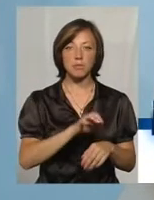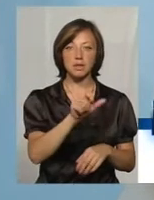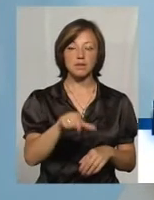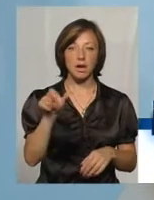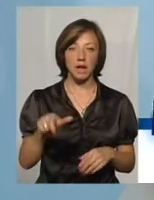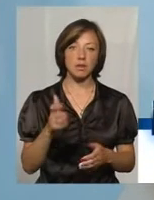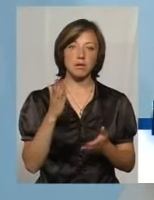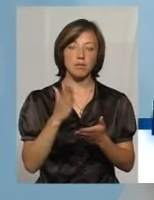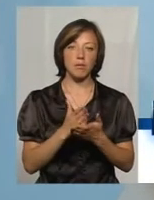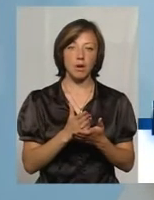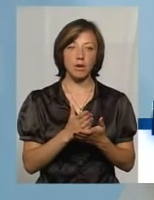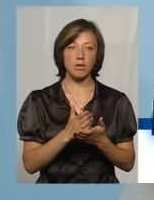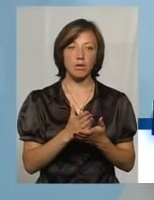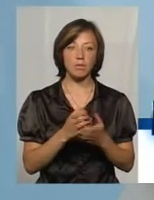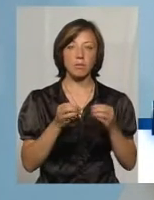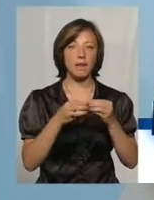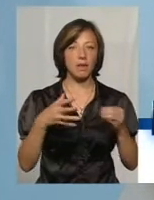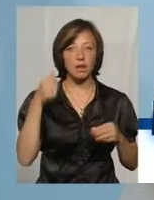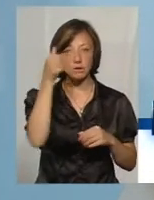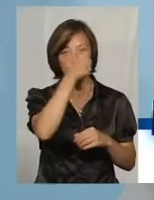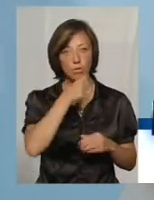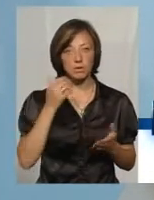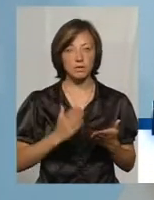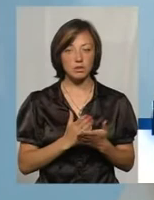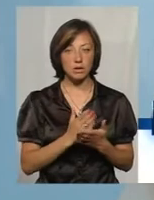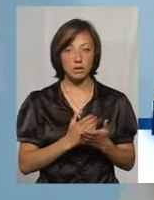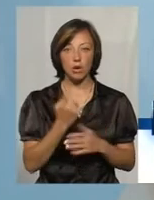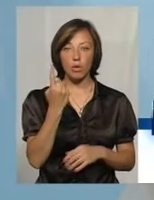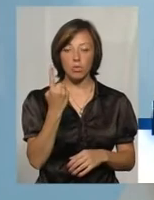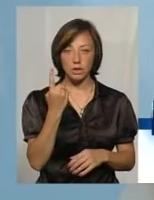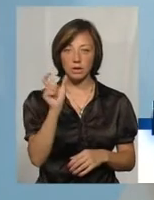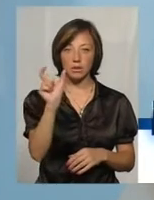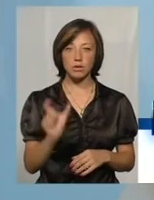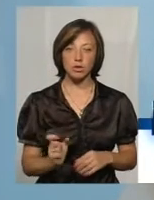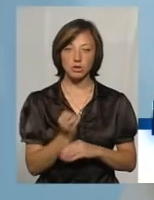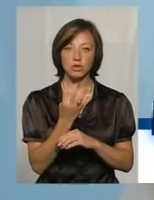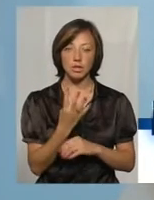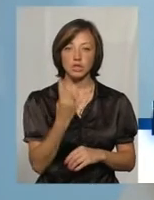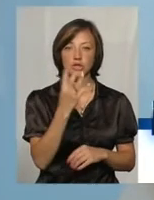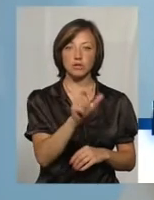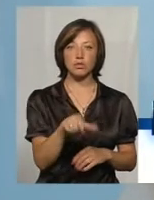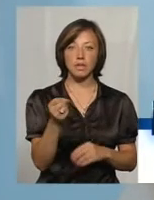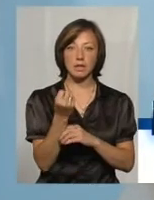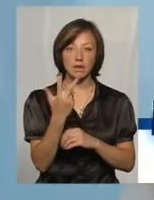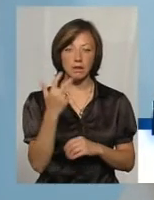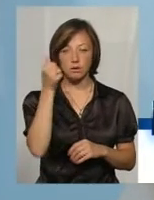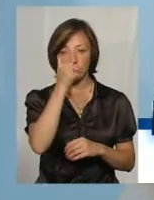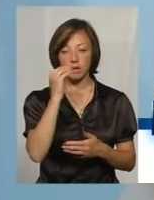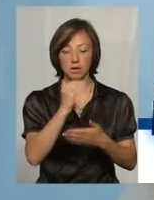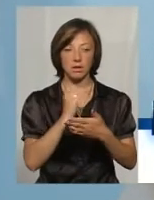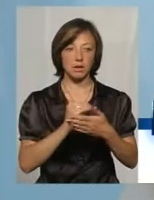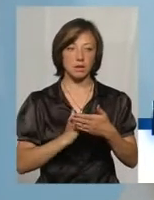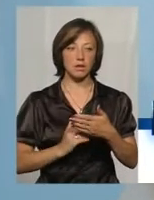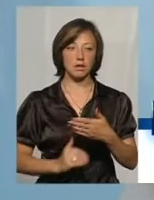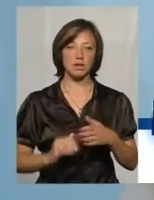на гемодіалізі 15 років, один – 14 років, четверо, які 13 років. Ну і так по